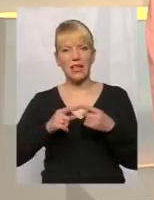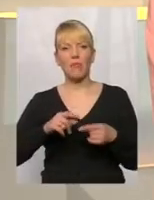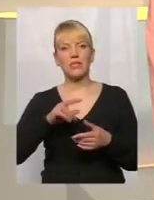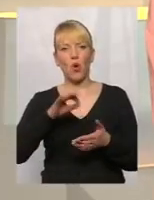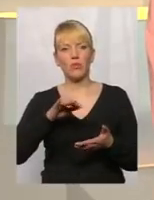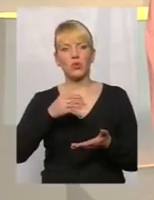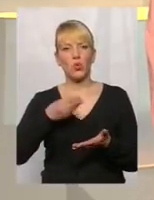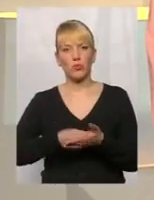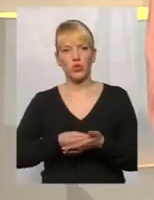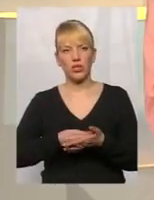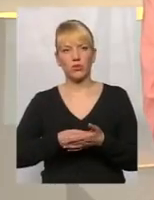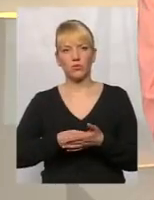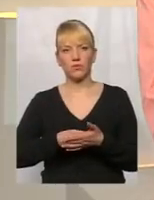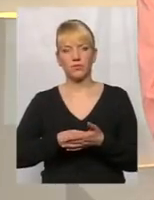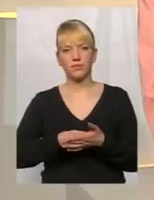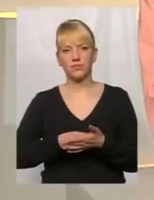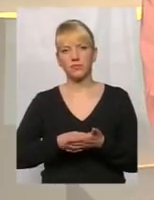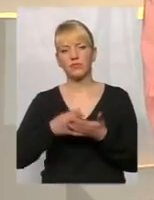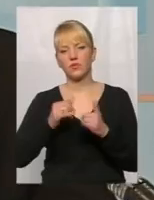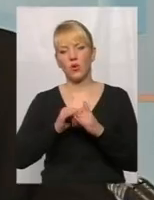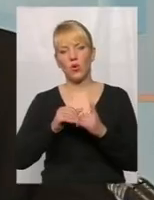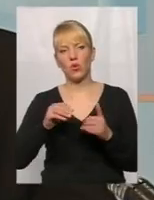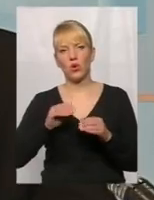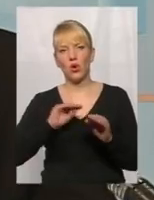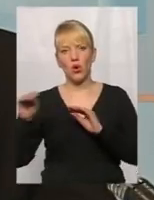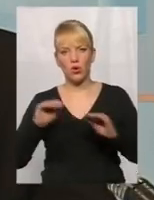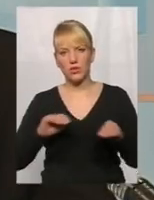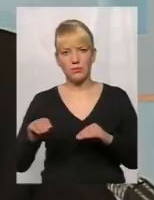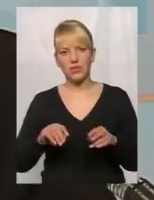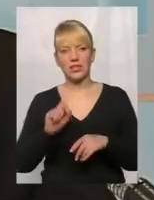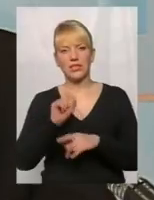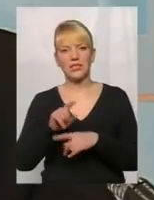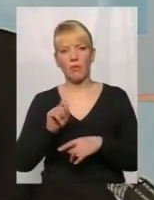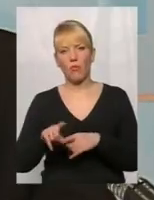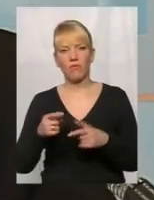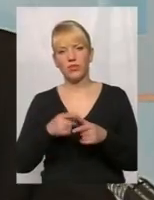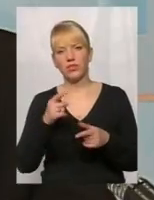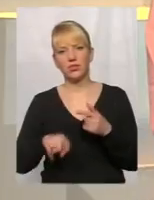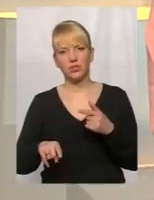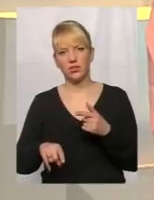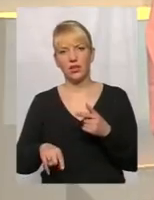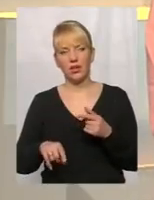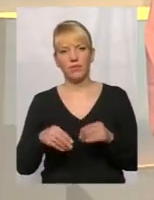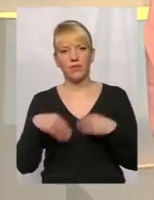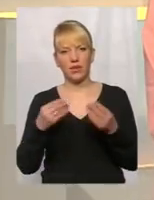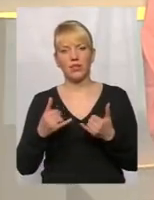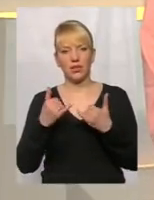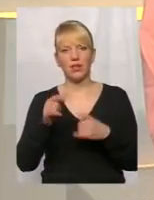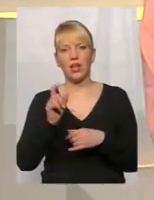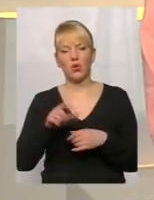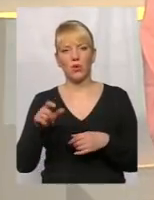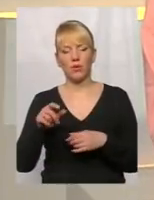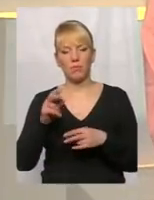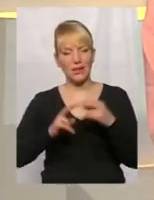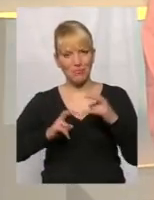бюджету розмістити замовлення чи дати для підприємства,